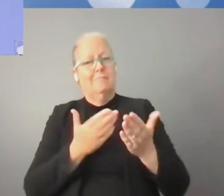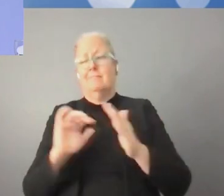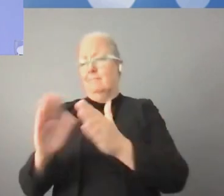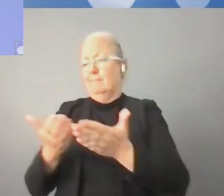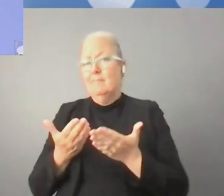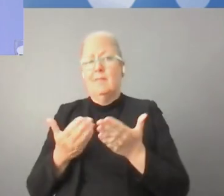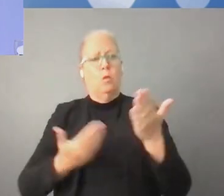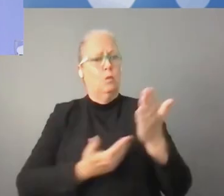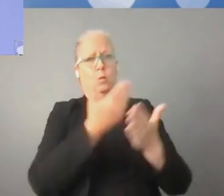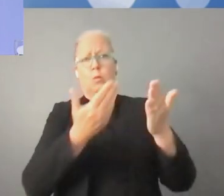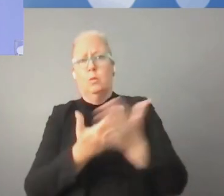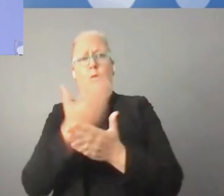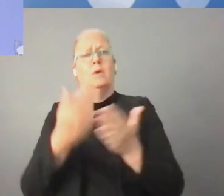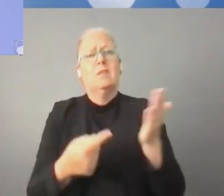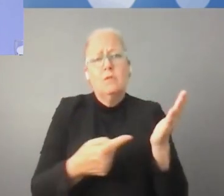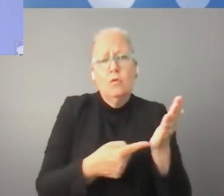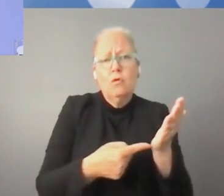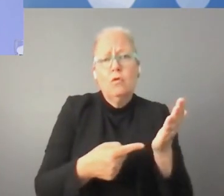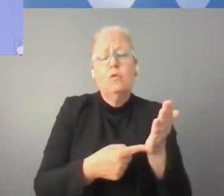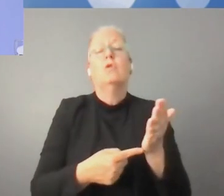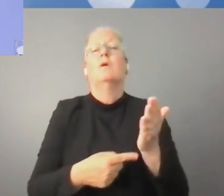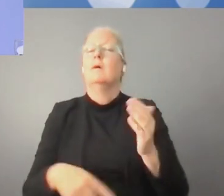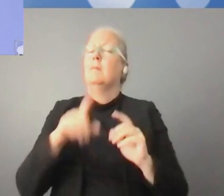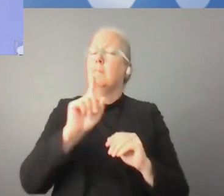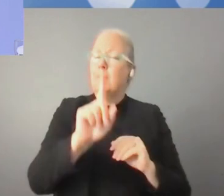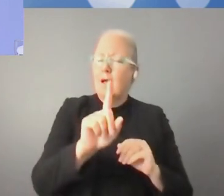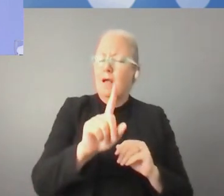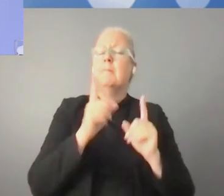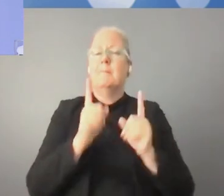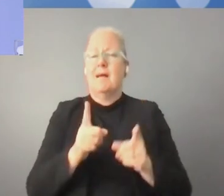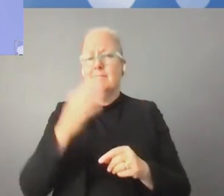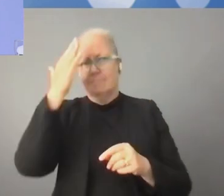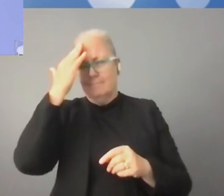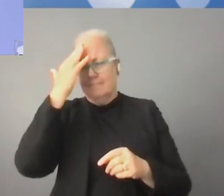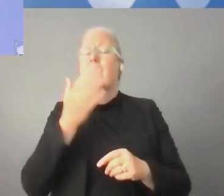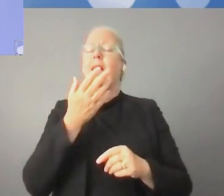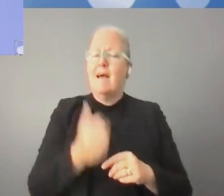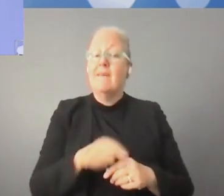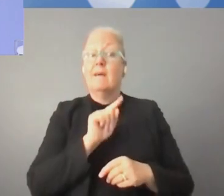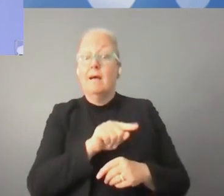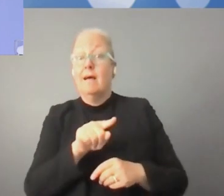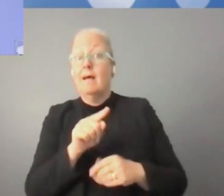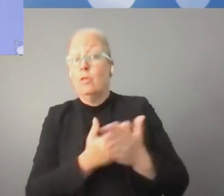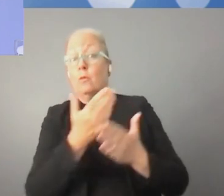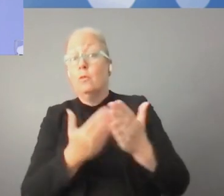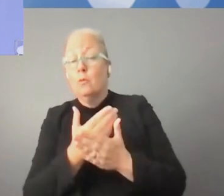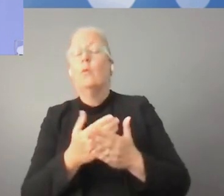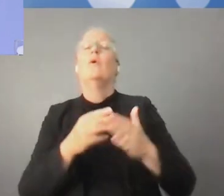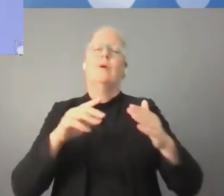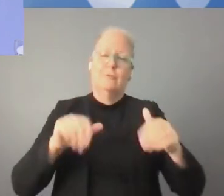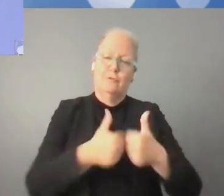نائب الأمين العام لهيئة الأمم المتحدة أن يجب علينا أن